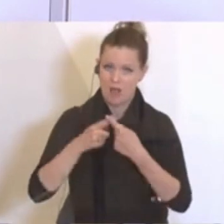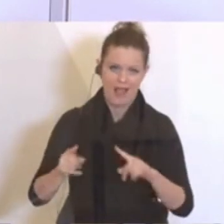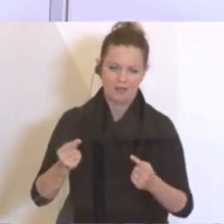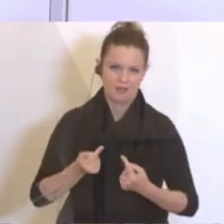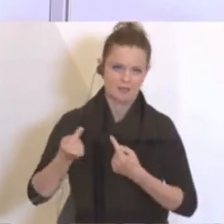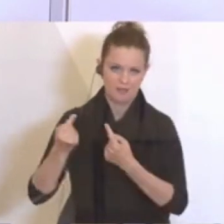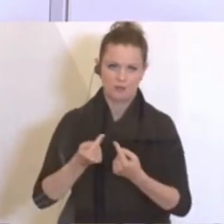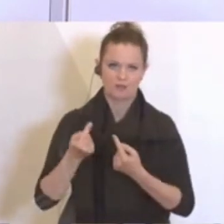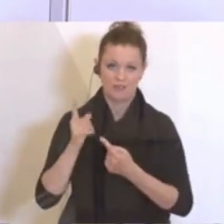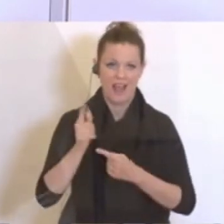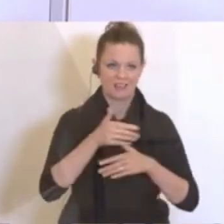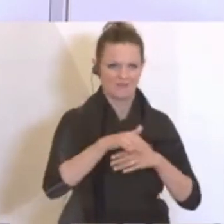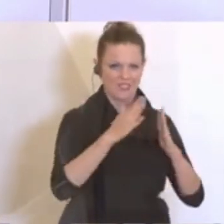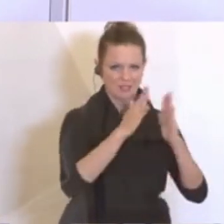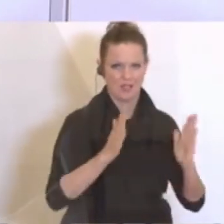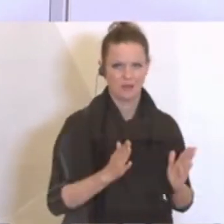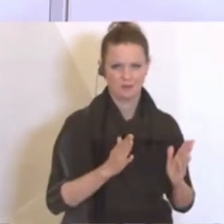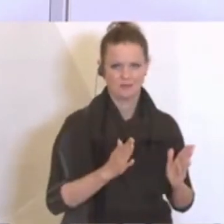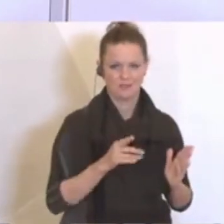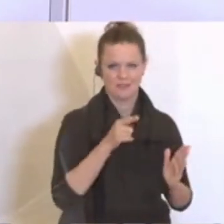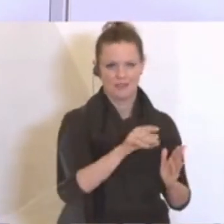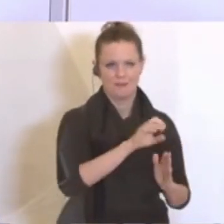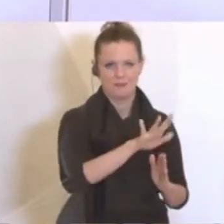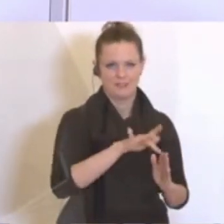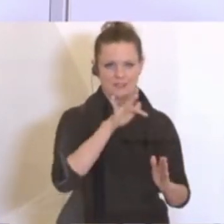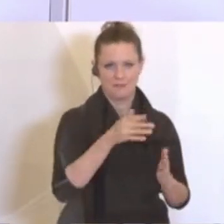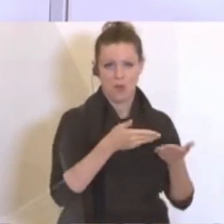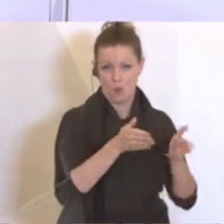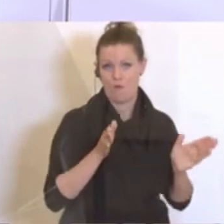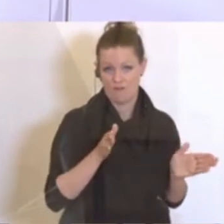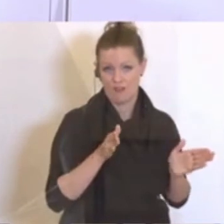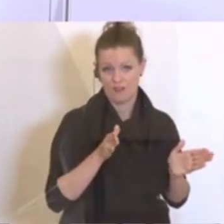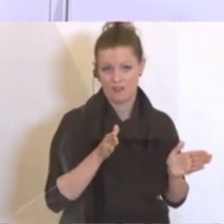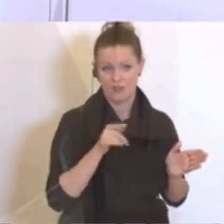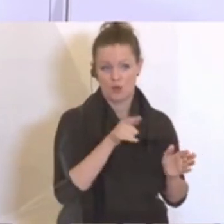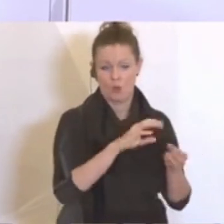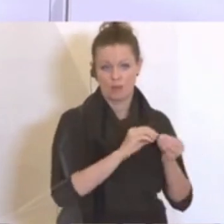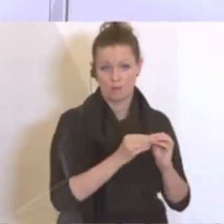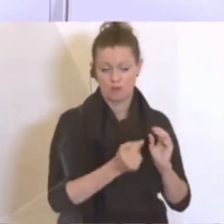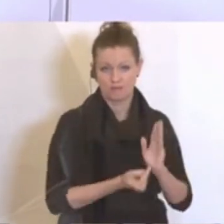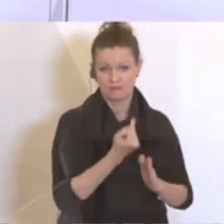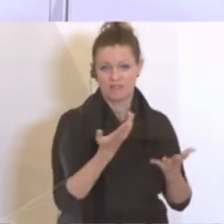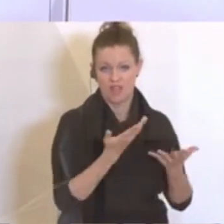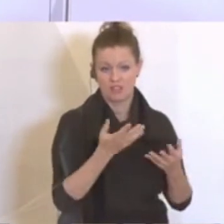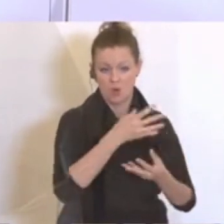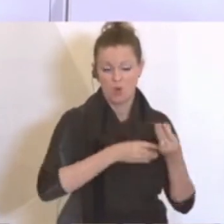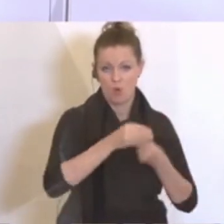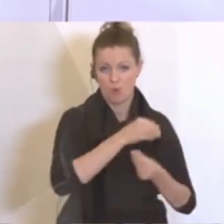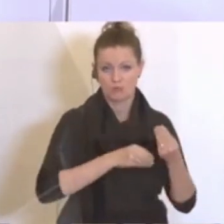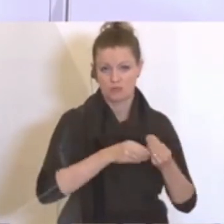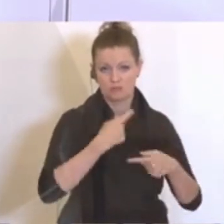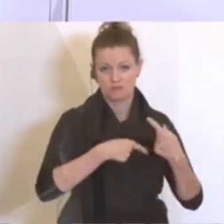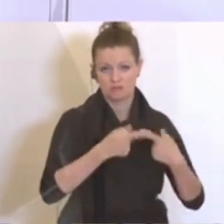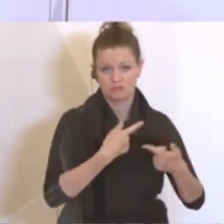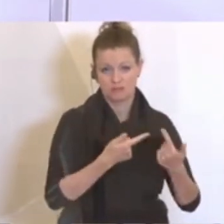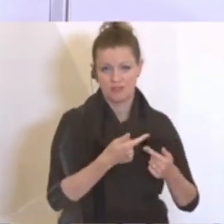Situation sind als die Wirtshäuser. Die Sperren am 15. Mai wieder auf und das Problem wird dort sein, dass der Umsatz nicht dem entsprechen